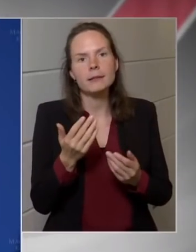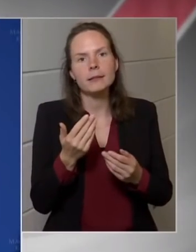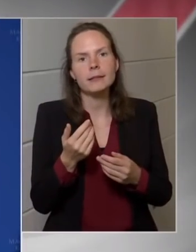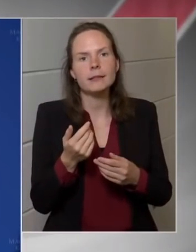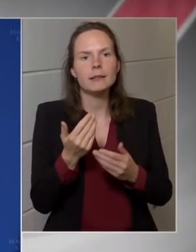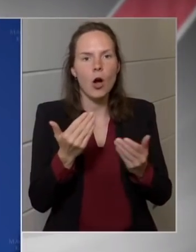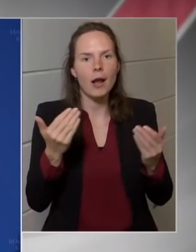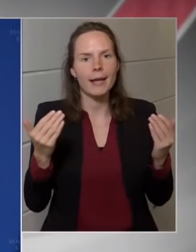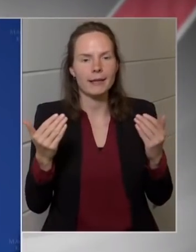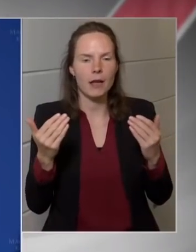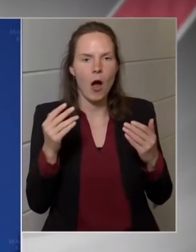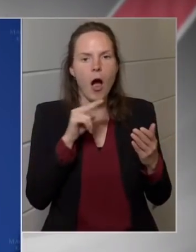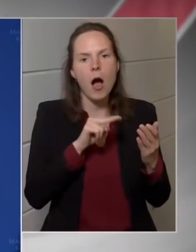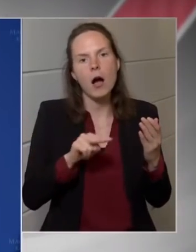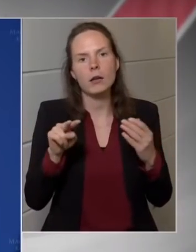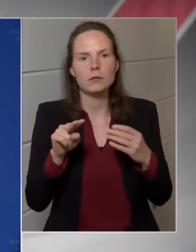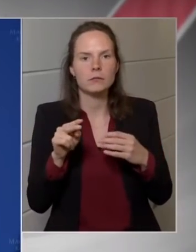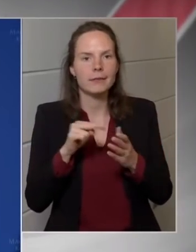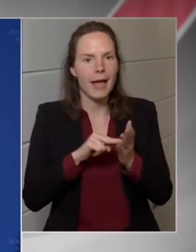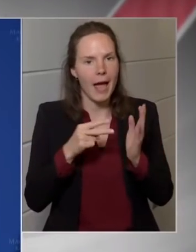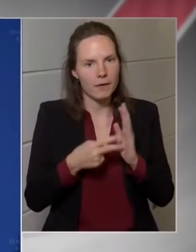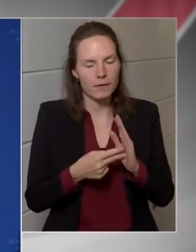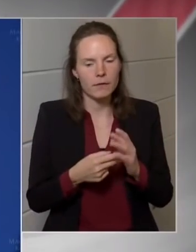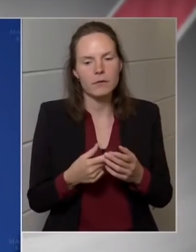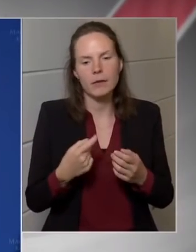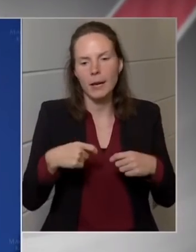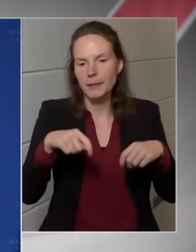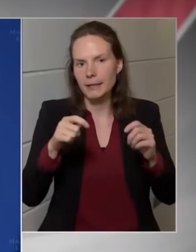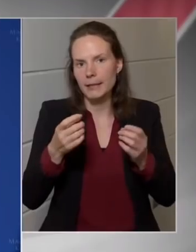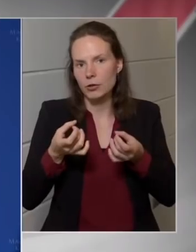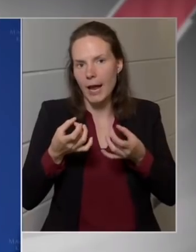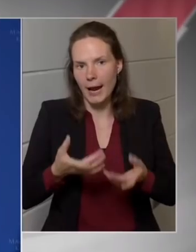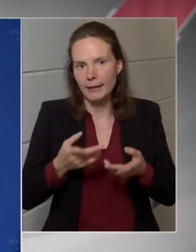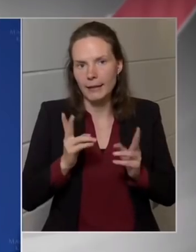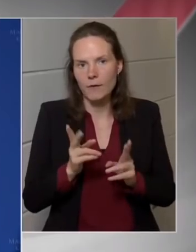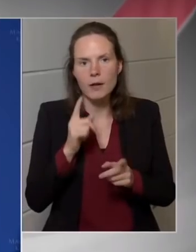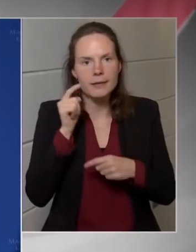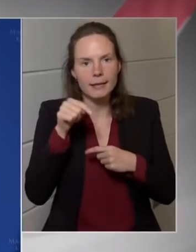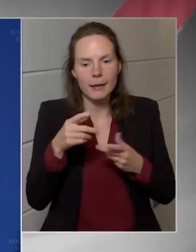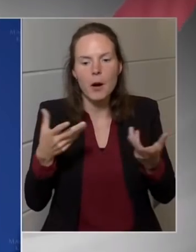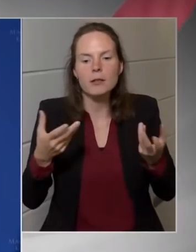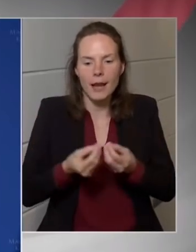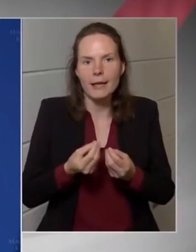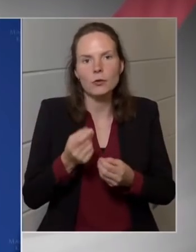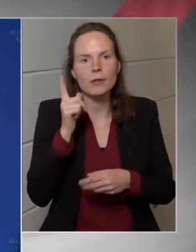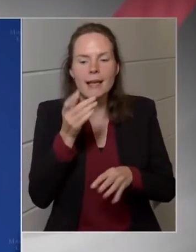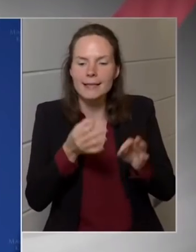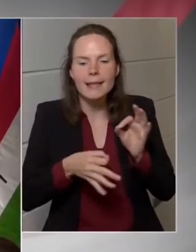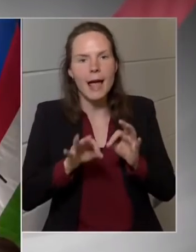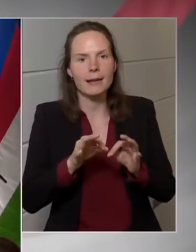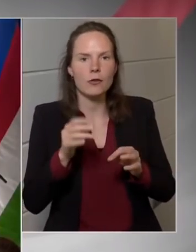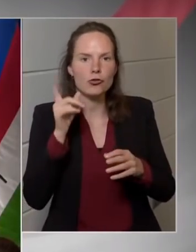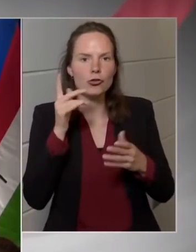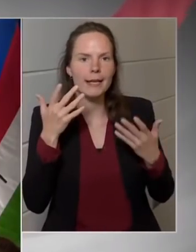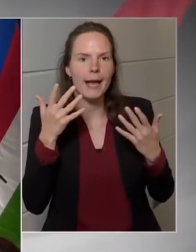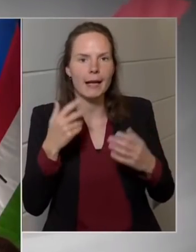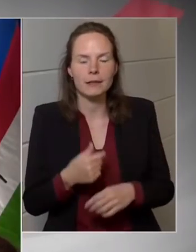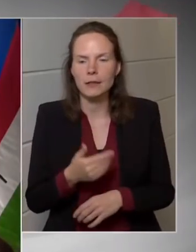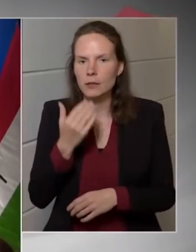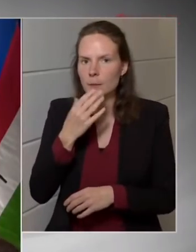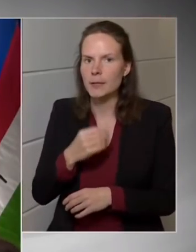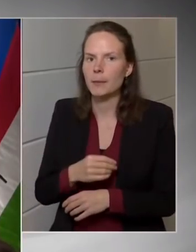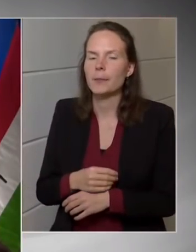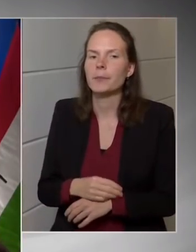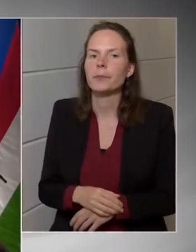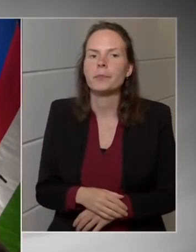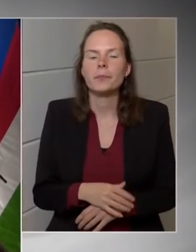tervei, jogerős építési engedély van. Szerintem azzal lesz majd teljes a Liget Project. Köszönöm szépen. RTL